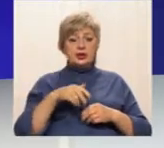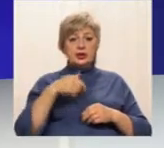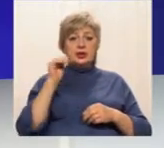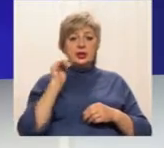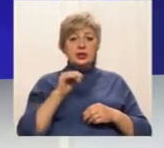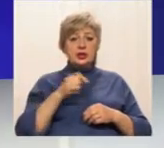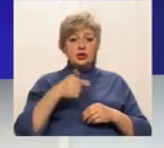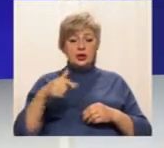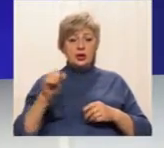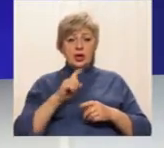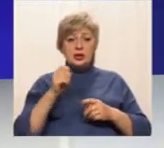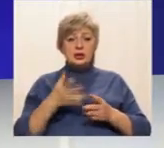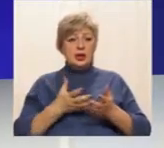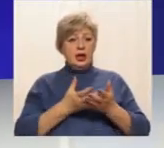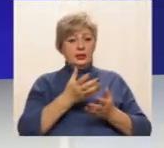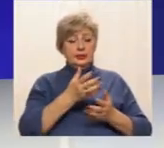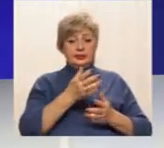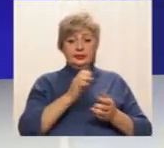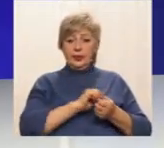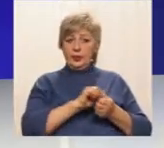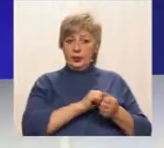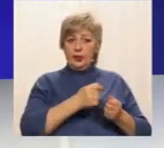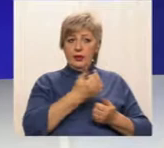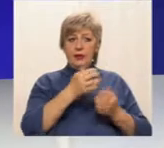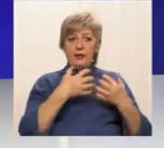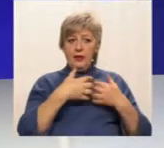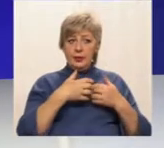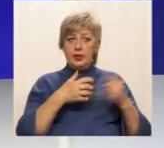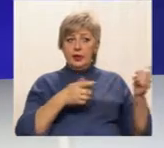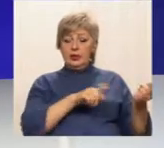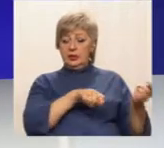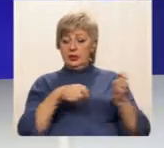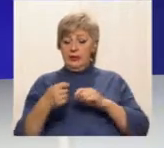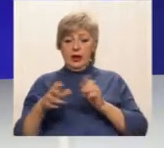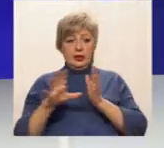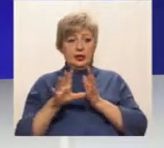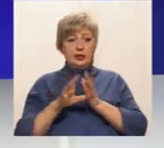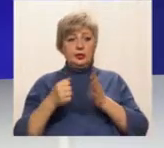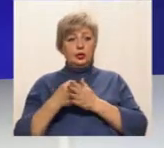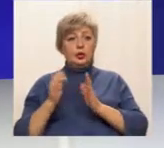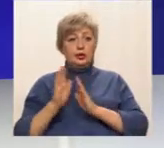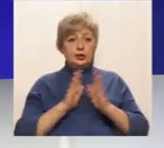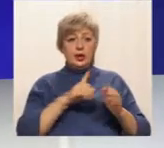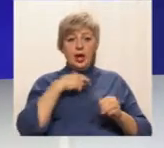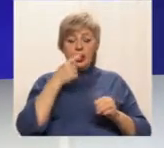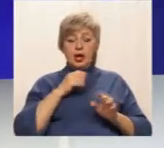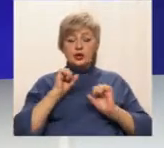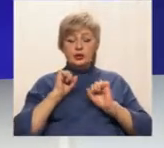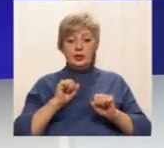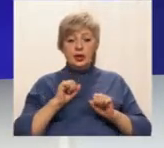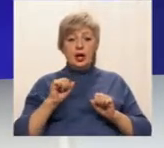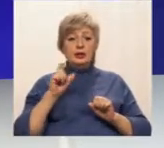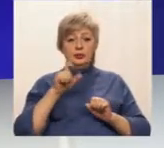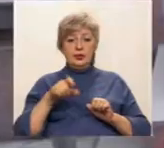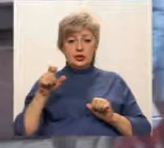електропостачання паперовій фабриці. Саме вона постачала електроенергію до гуртожитку, каже адвокат мешканців Сергій